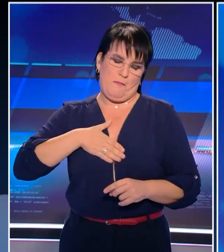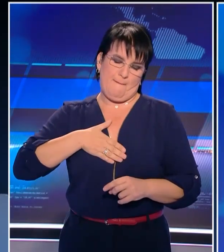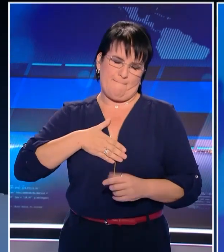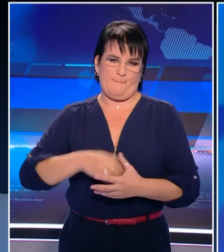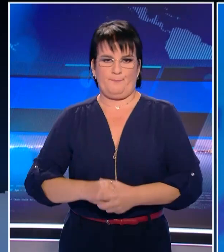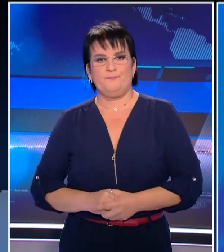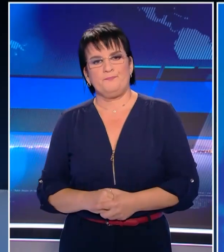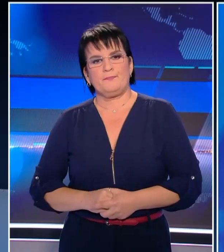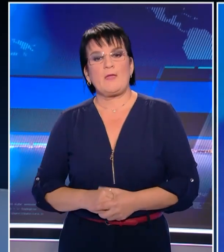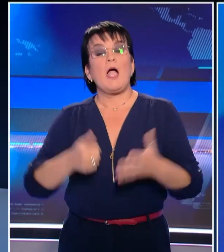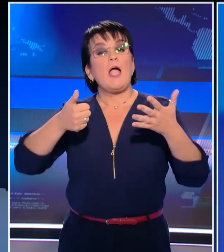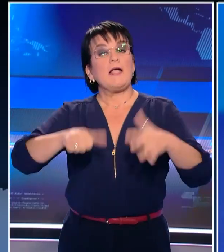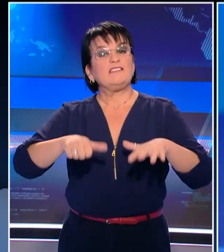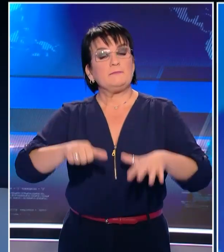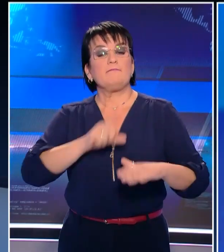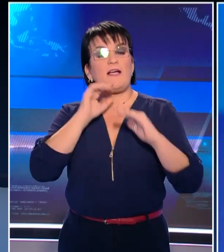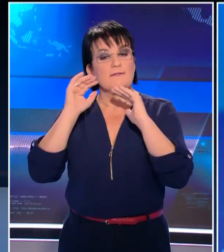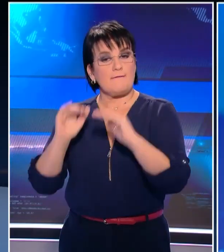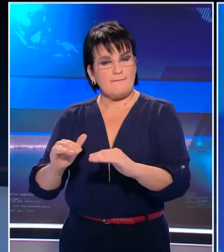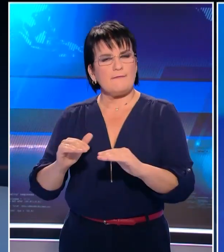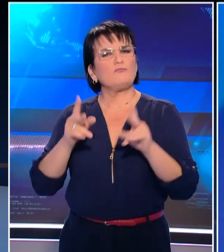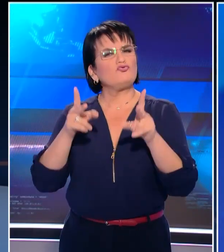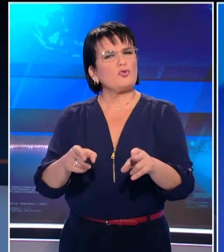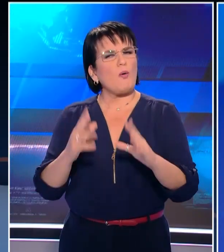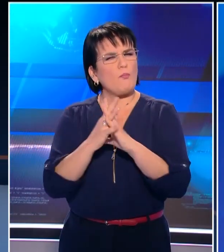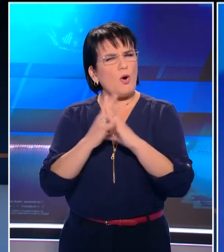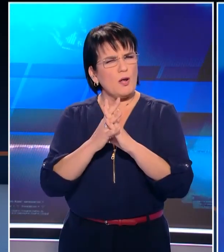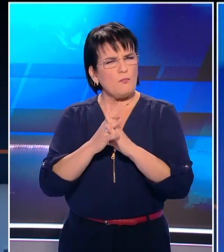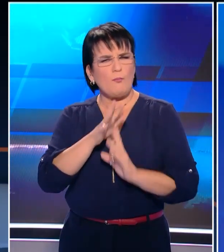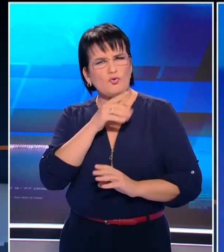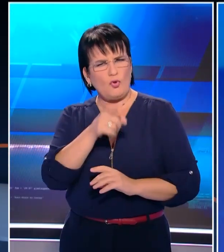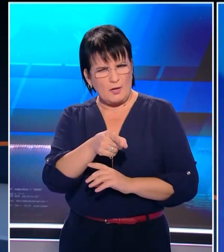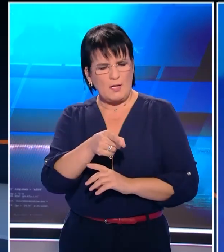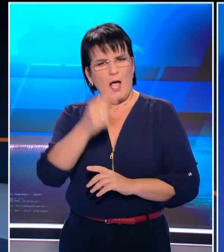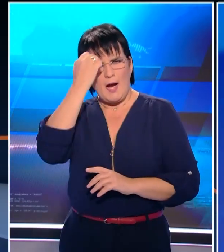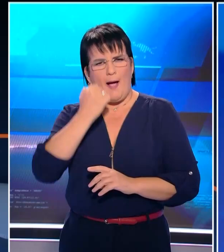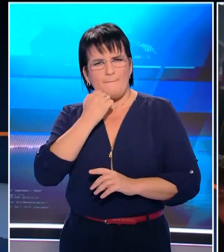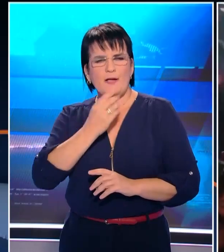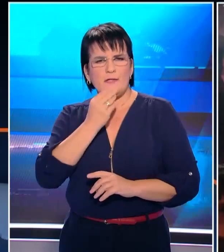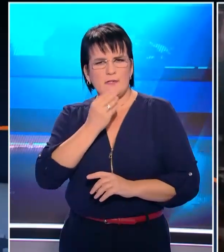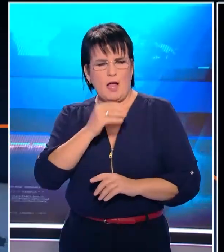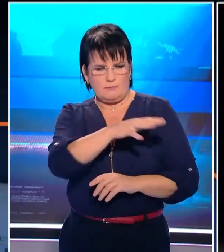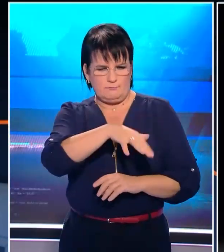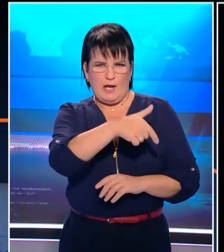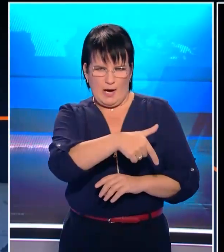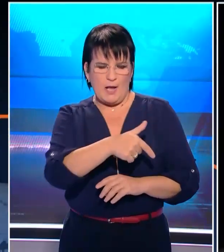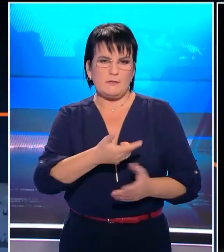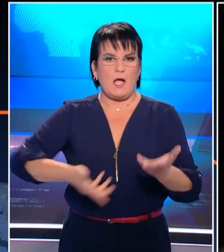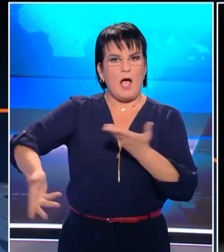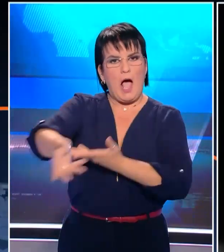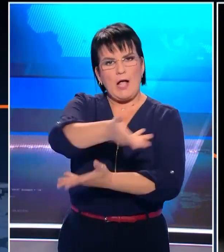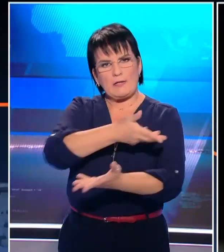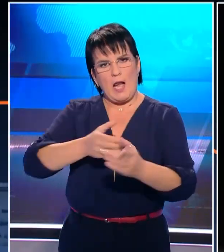έκτη μέρα συνεχίζεται σήμερα η εκεχηρία που έχουν συμφωνήσει Ισραήλ και Χαμάς στη λορίδα της Γάζας και η ανταλλαγή ομήρων